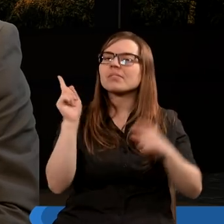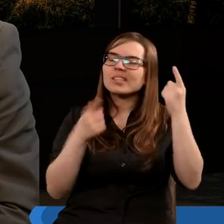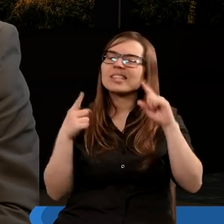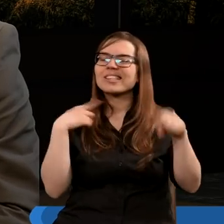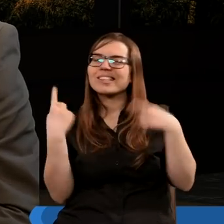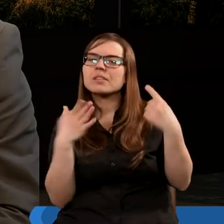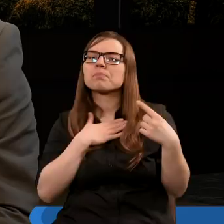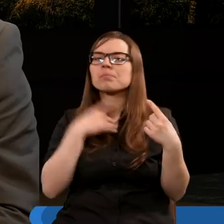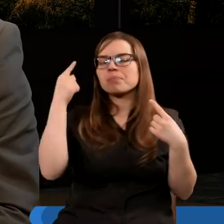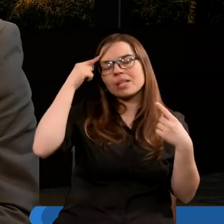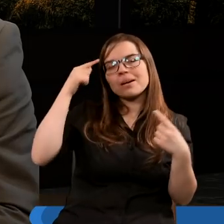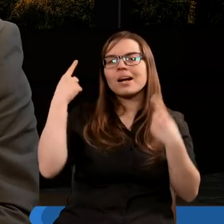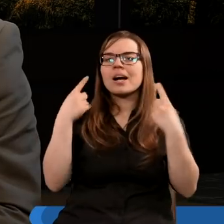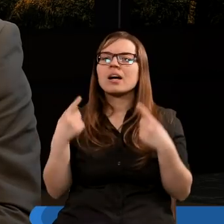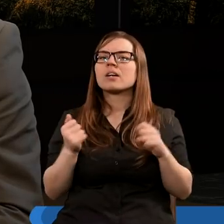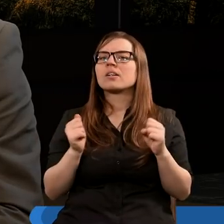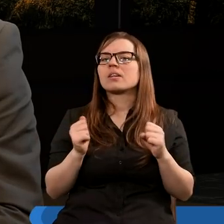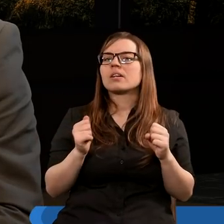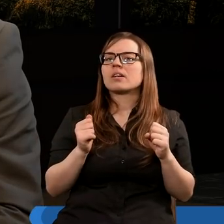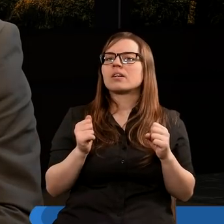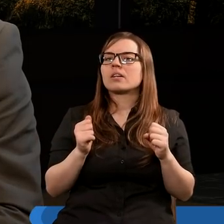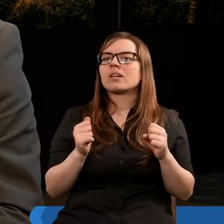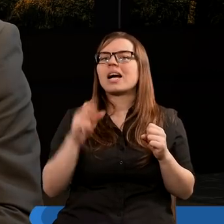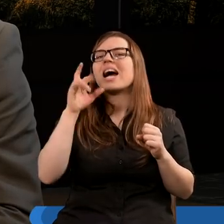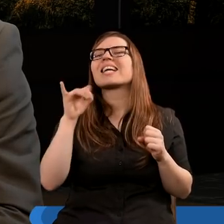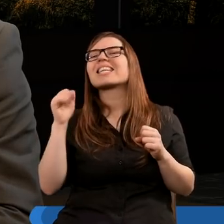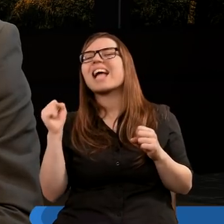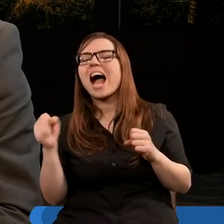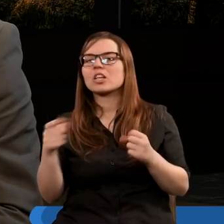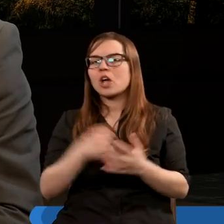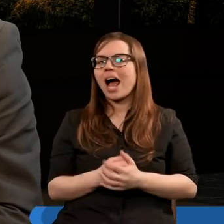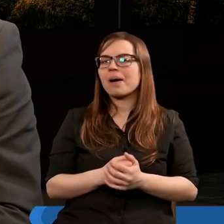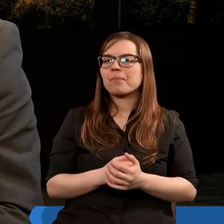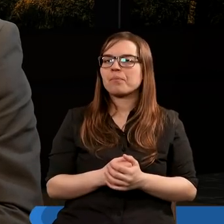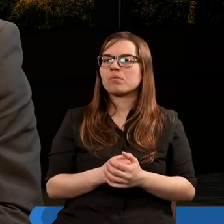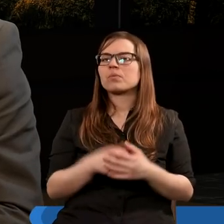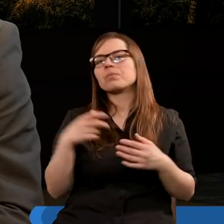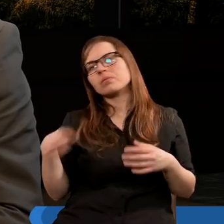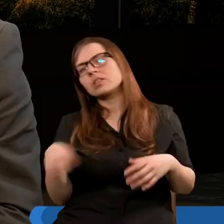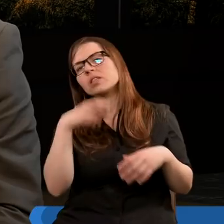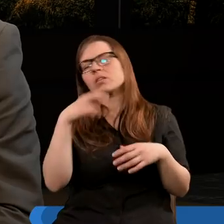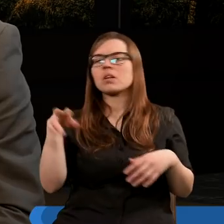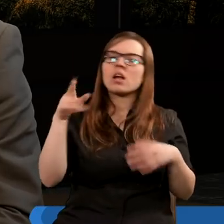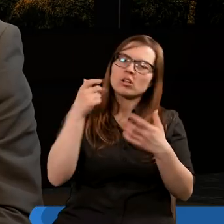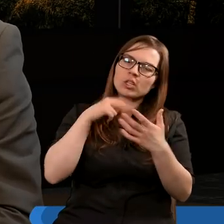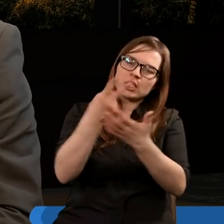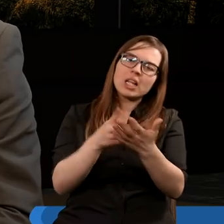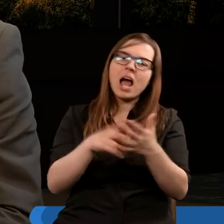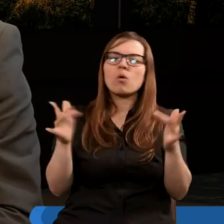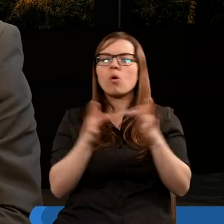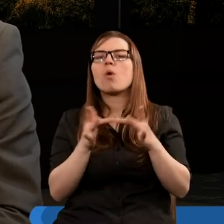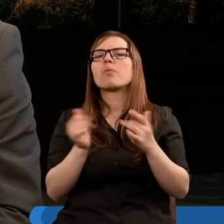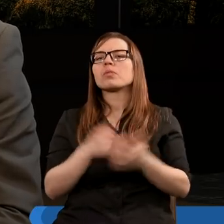sytuacja za czasów króla Hiskiasza. Leżał sobie na łożu,